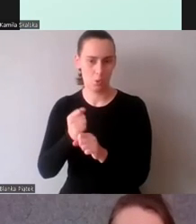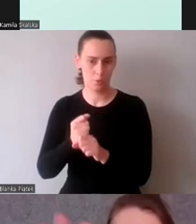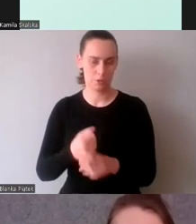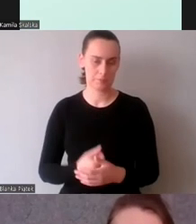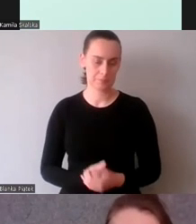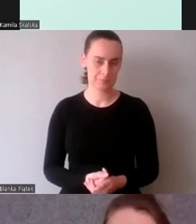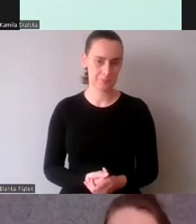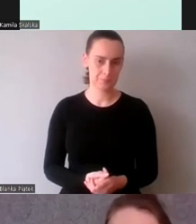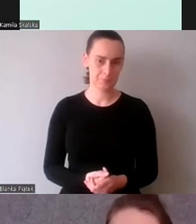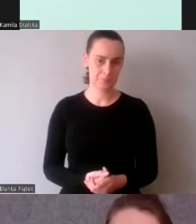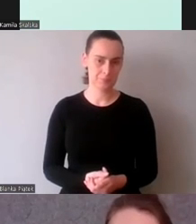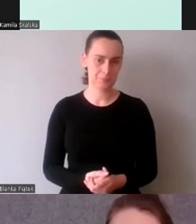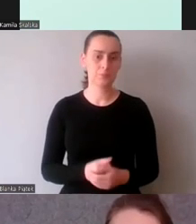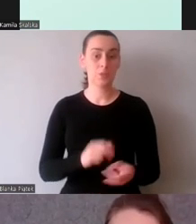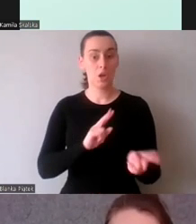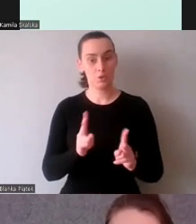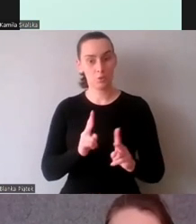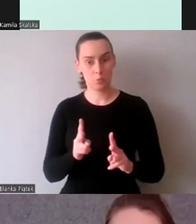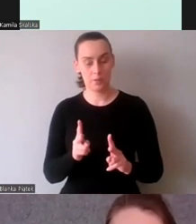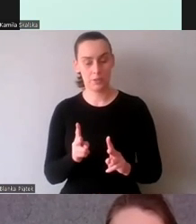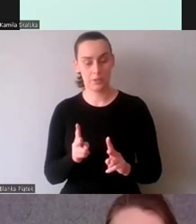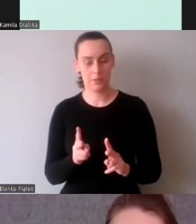i tłumaczenie samo w sobie